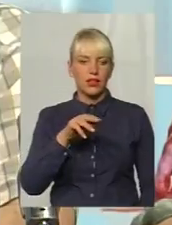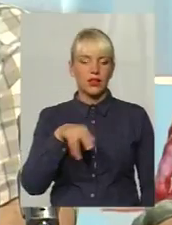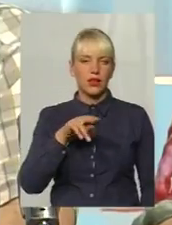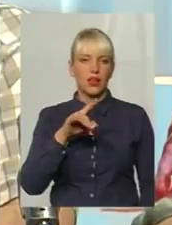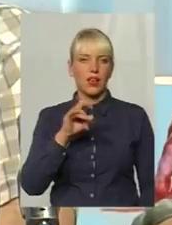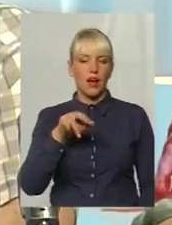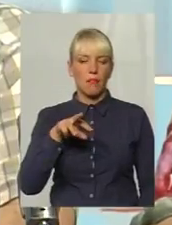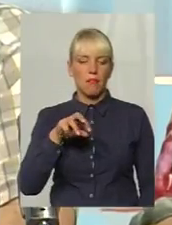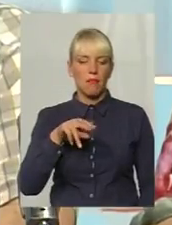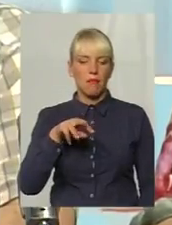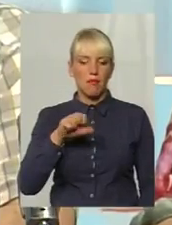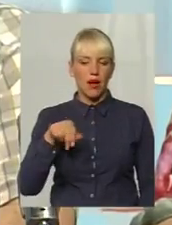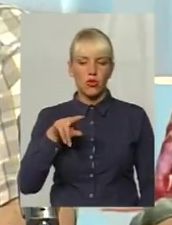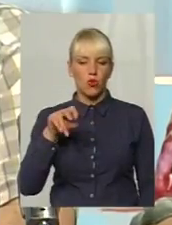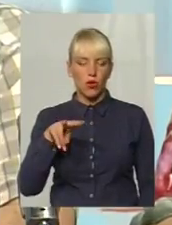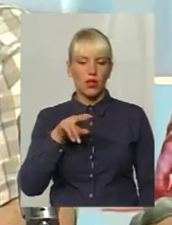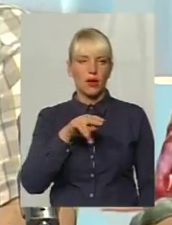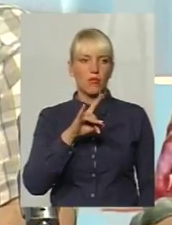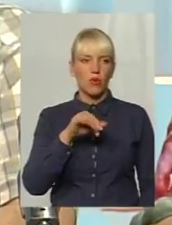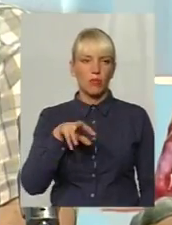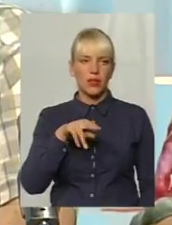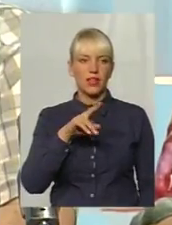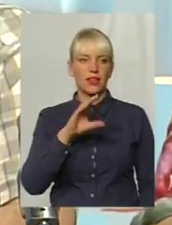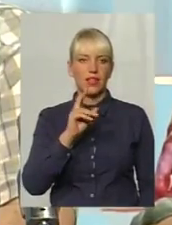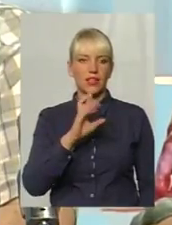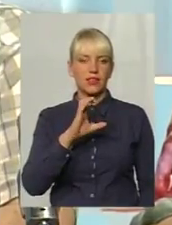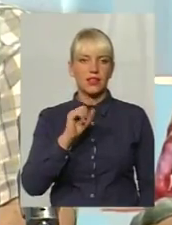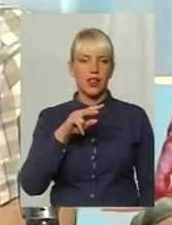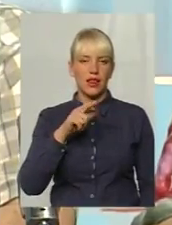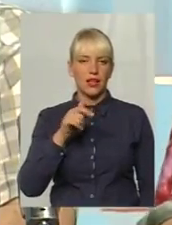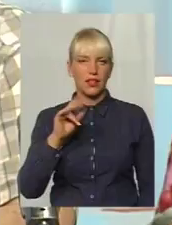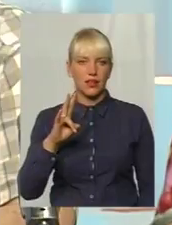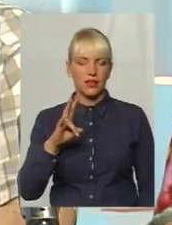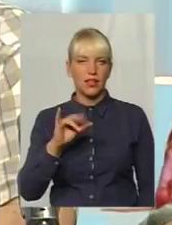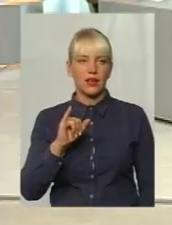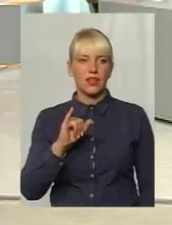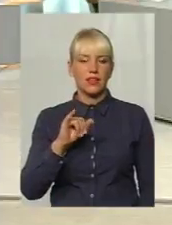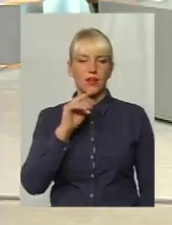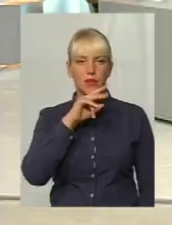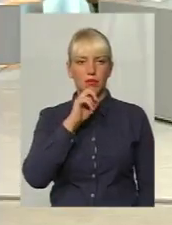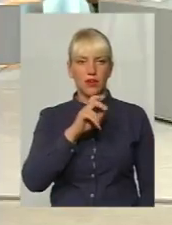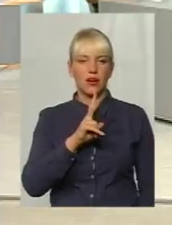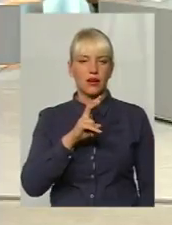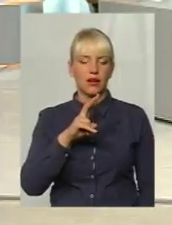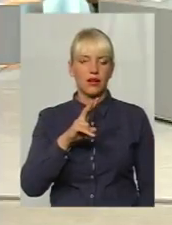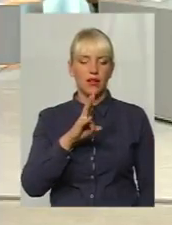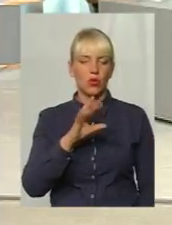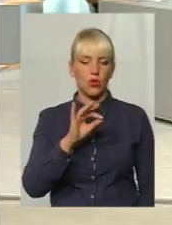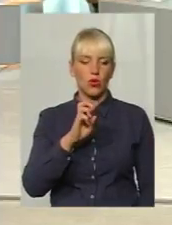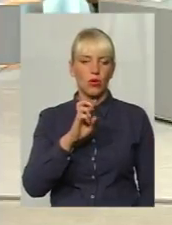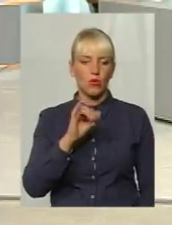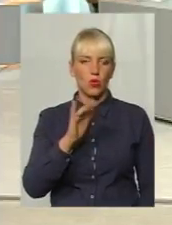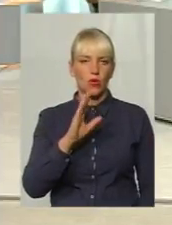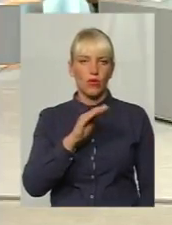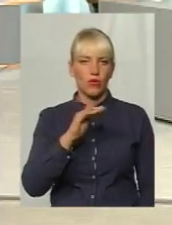і промідол, і декселгін, і препарати групи кітаролака, аналбуфін, і ми цим